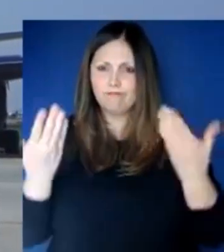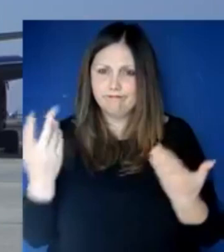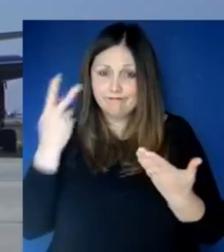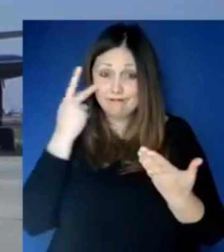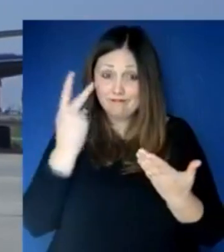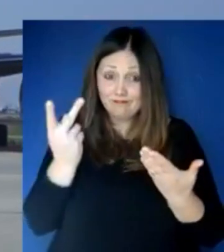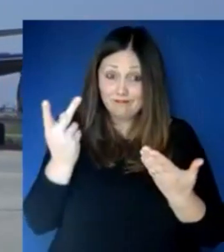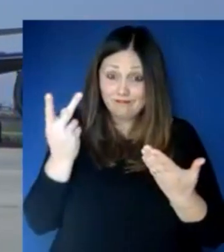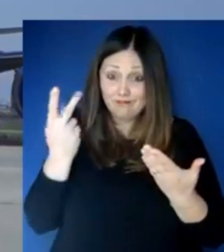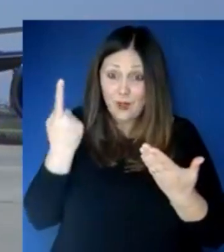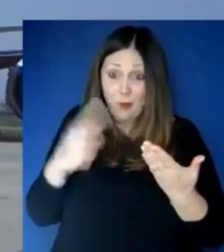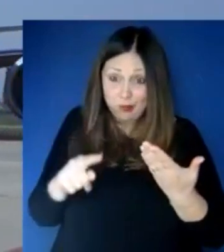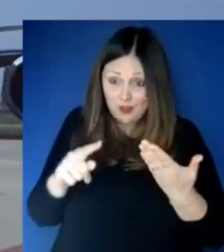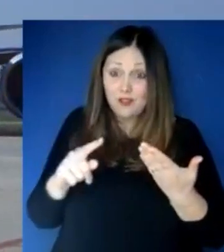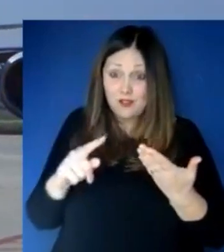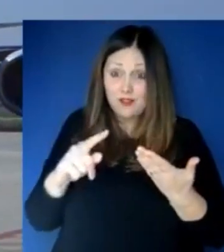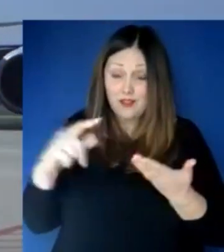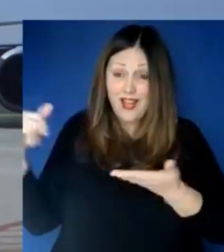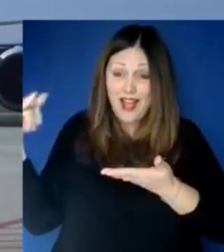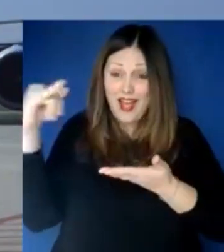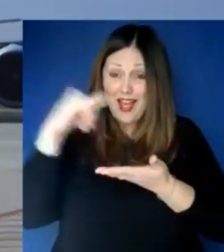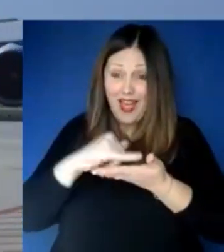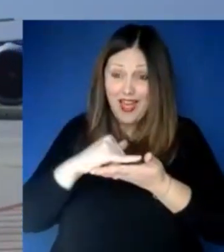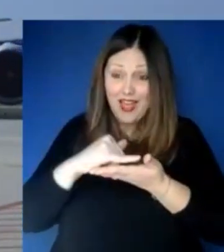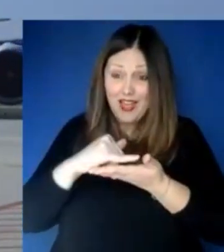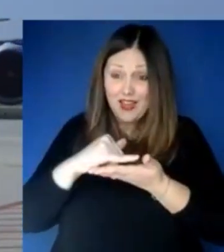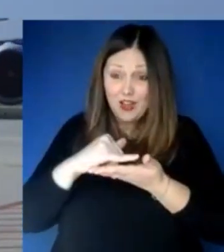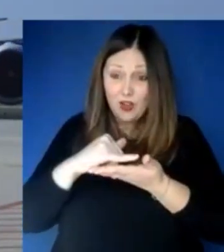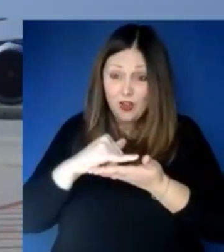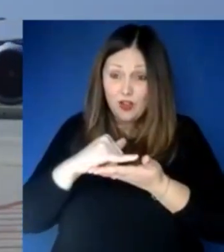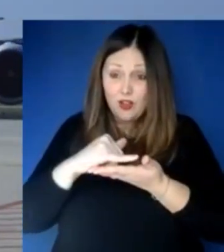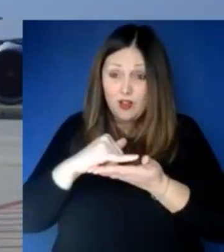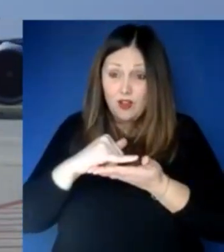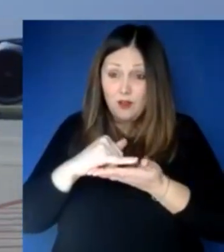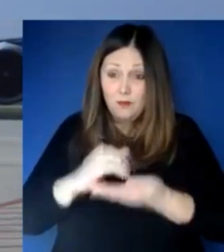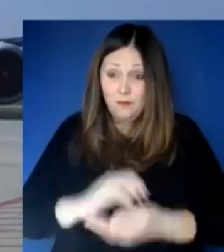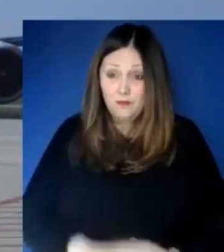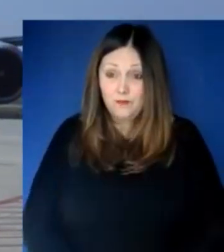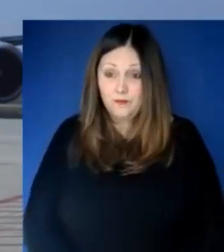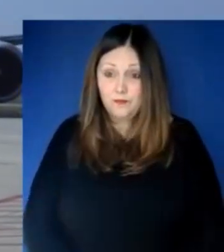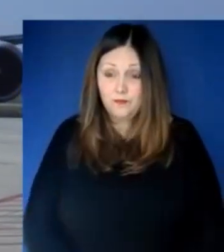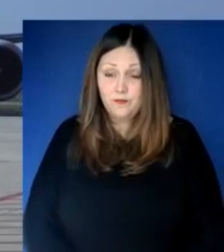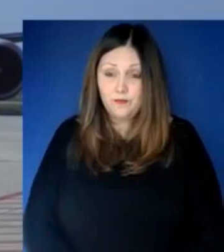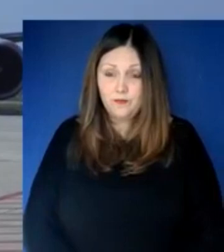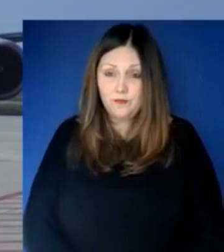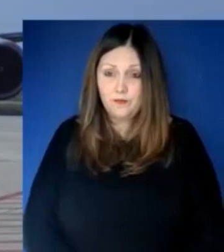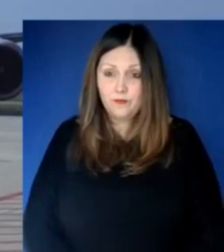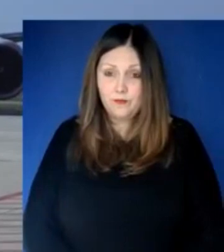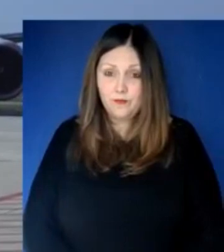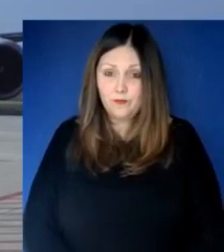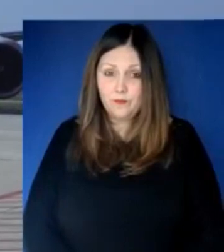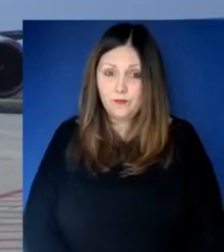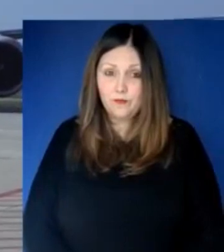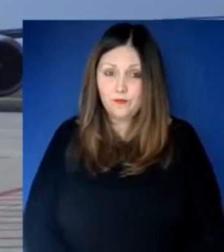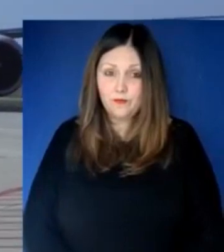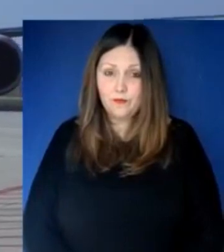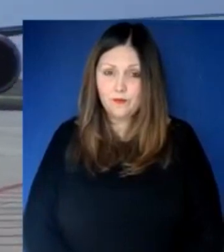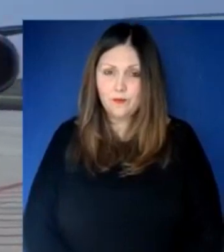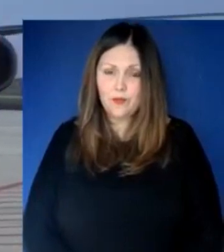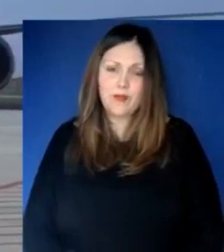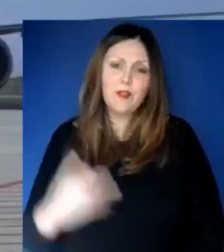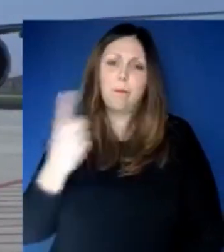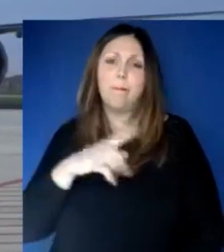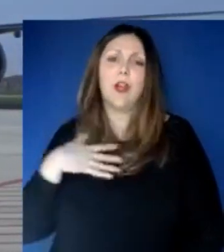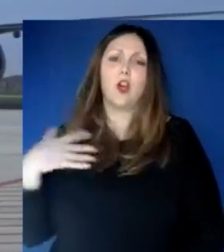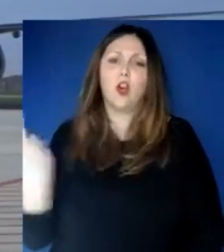è molto importante che i medici di